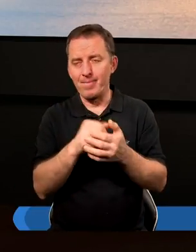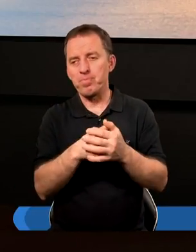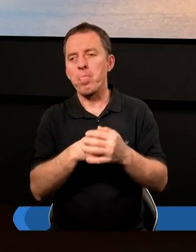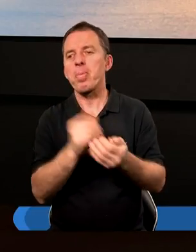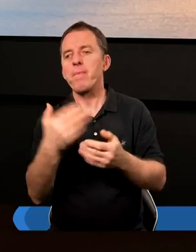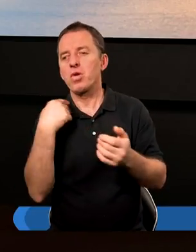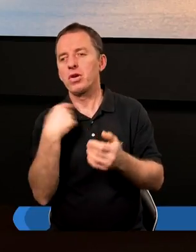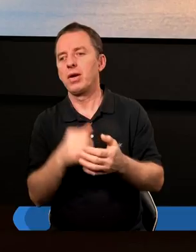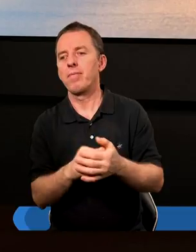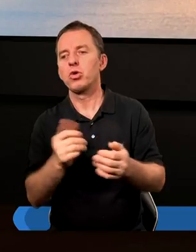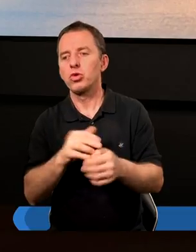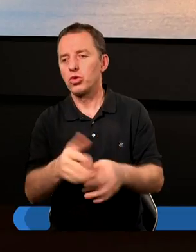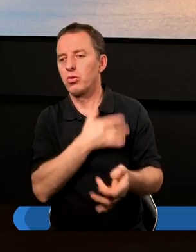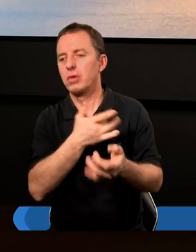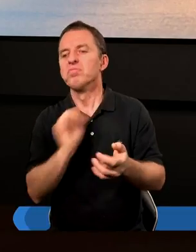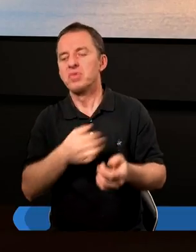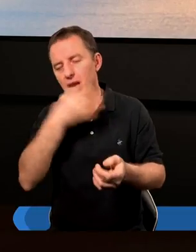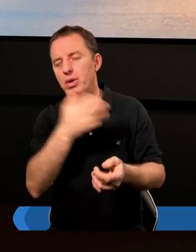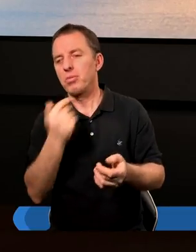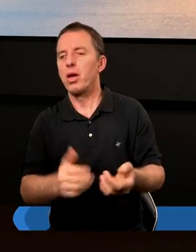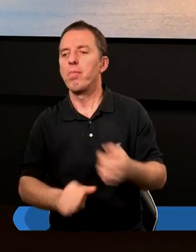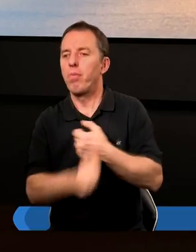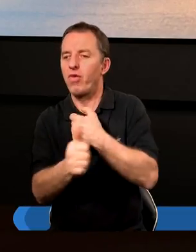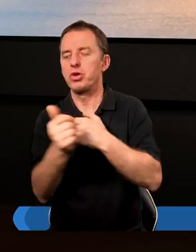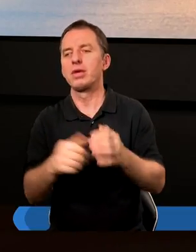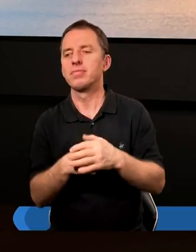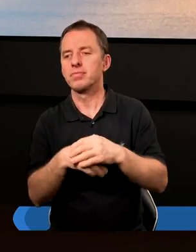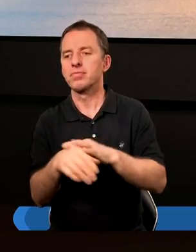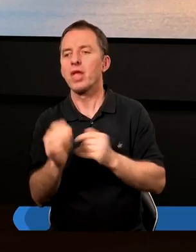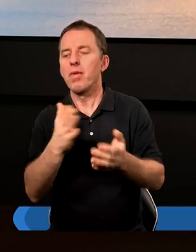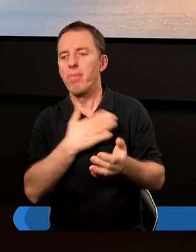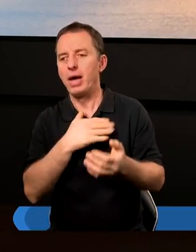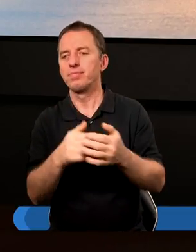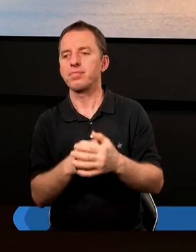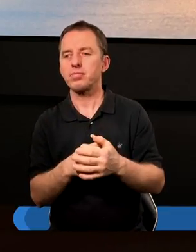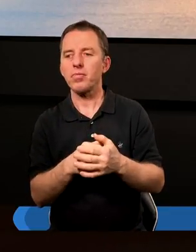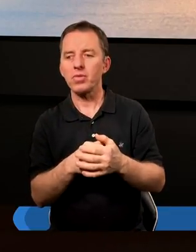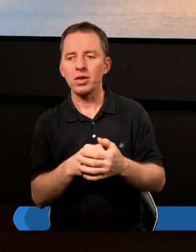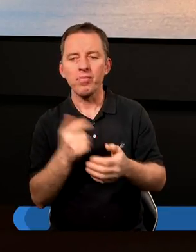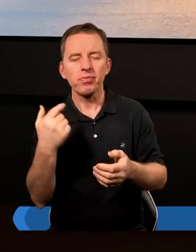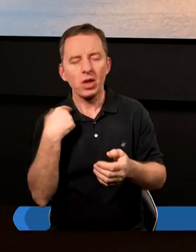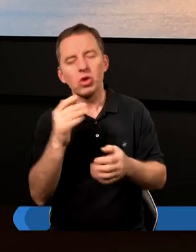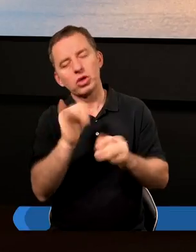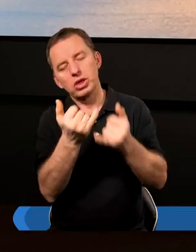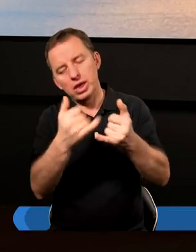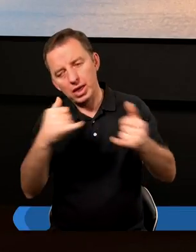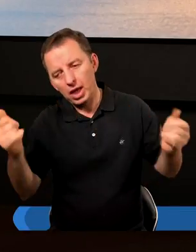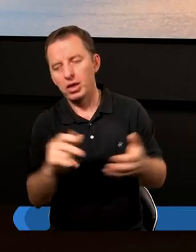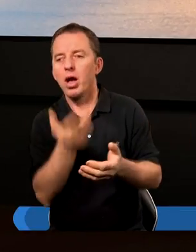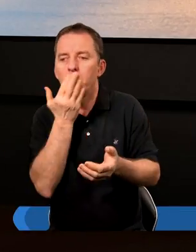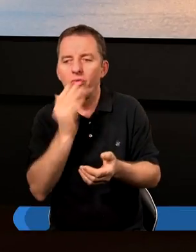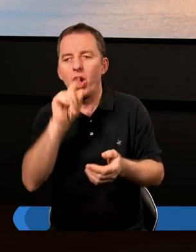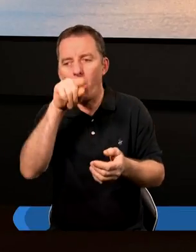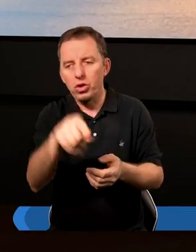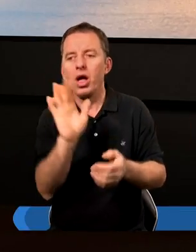I chodzi o to, żeby nie mieć wyrzutów sumienia, że komuś się tam lepiej powodzi i ma. Problemem jest coś innego. Kiedy już